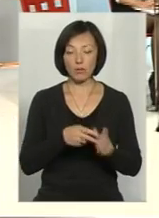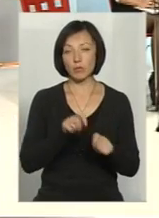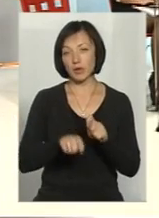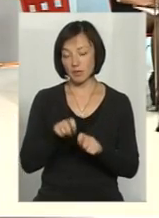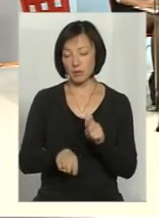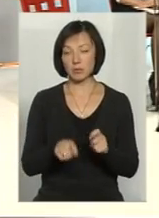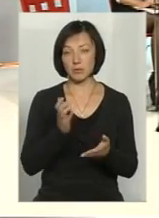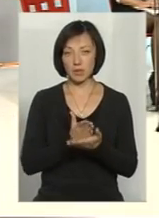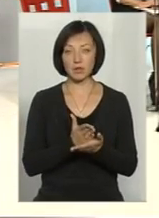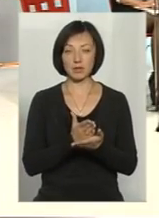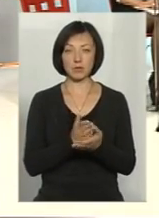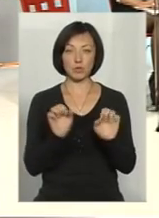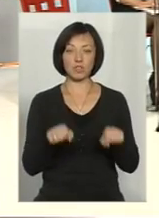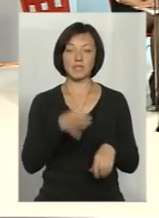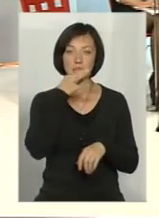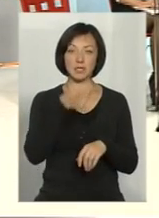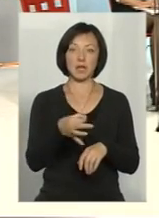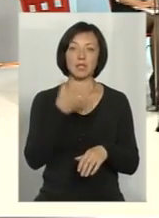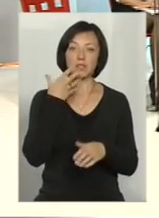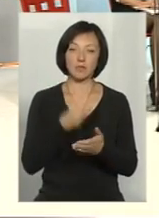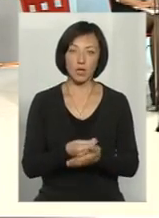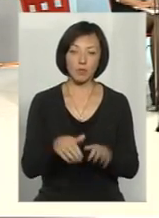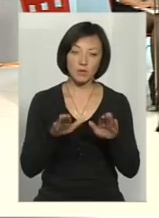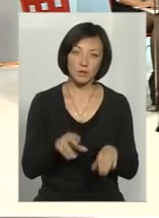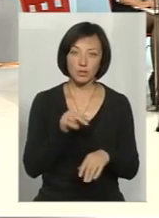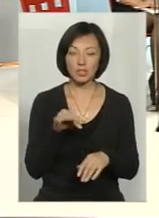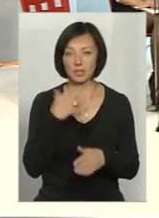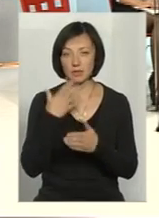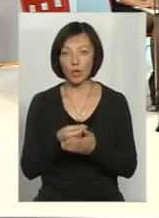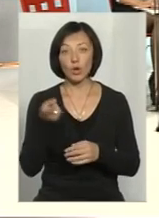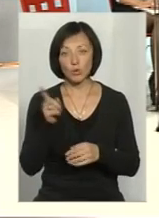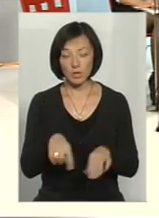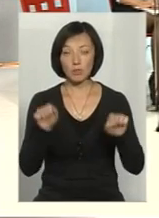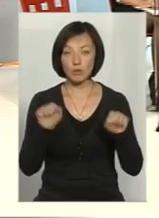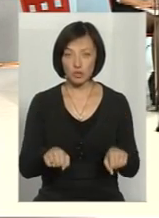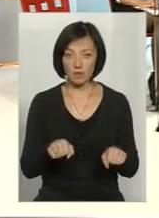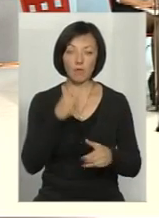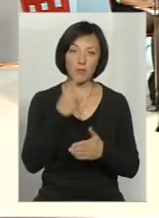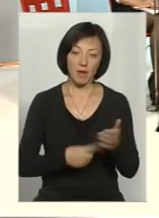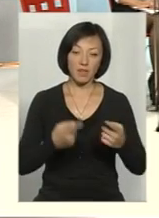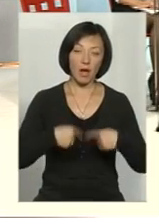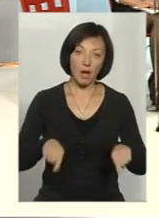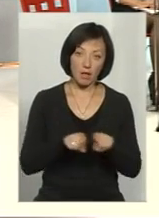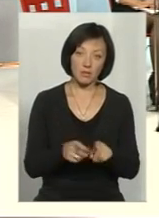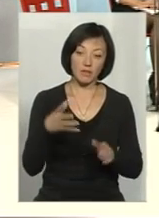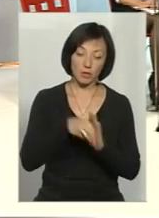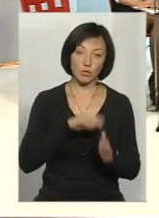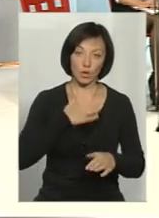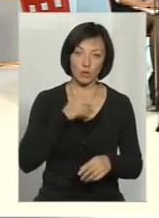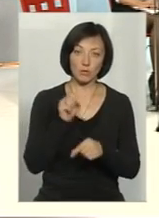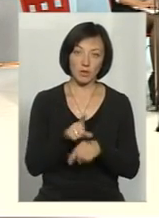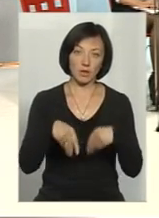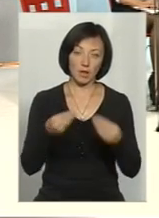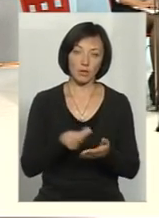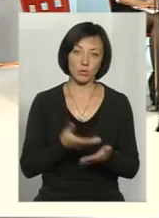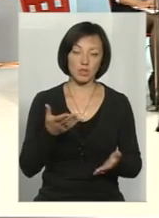мати можливість сказати на своєму місці, не на своєму, і хто буде винувати. певної галузі, яка відноситься до наших повноважень, буде